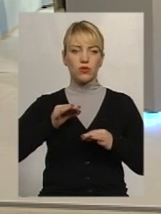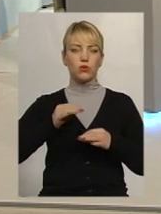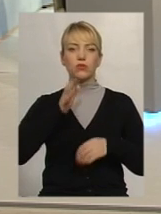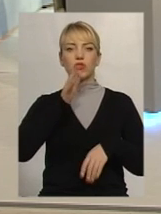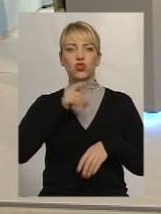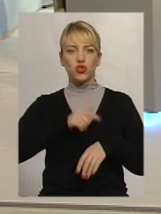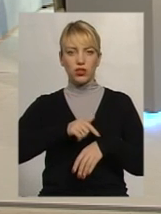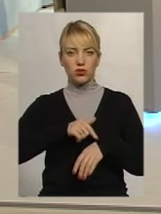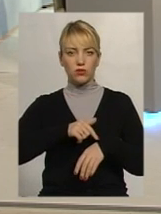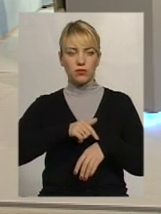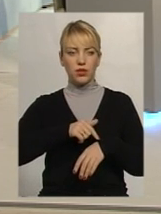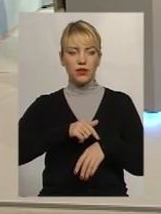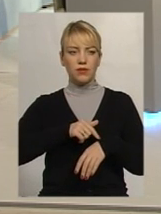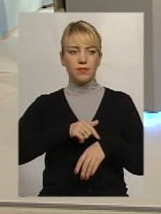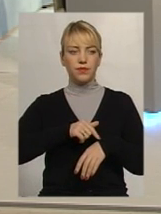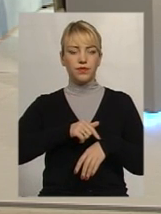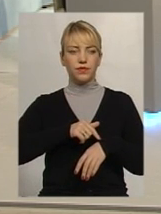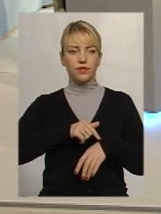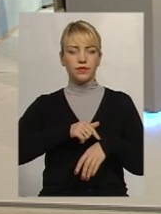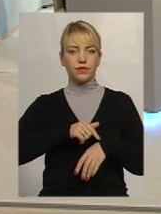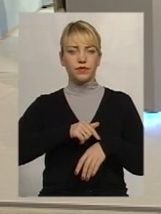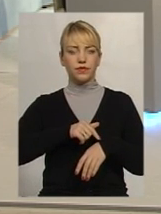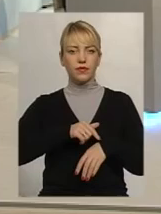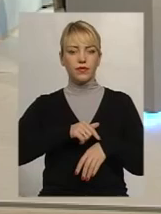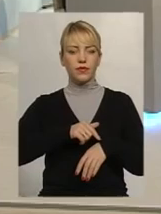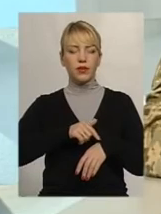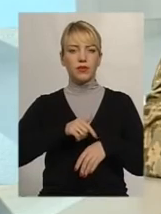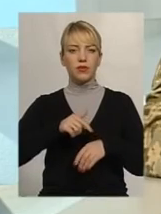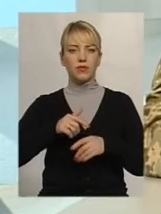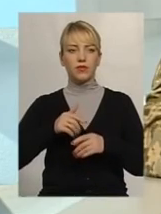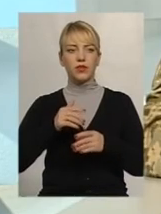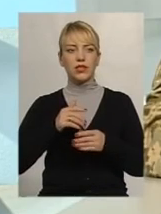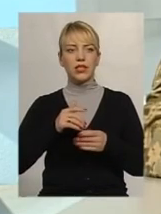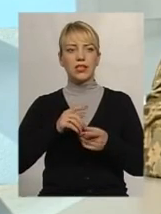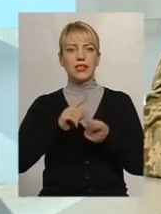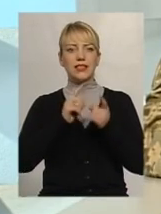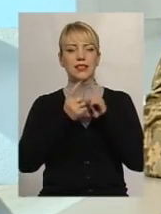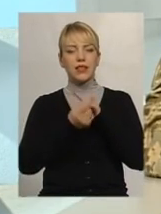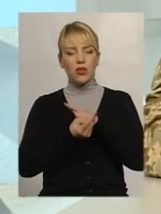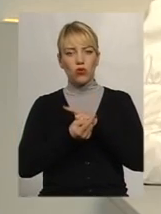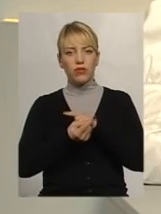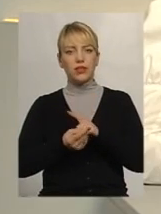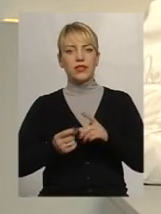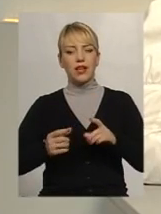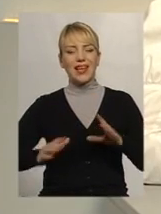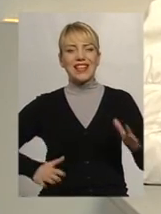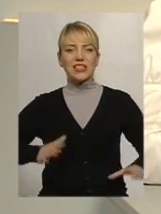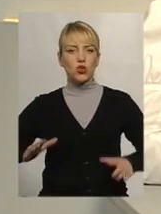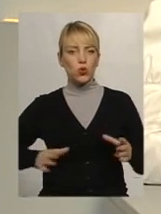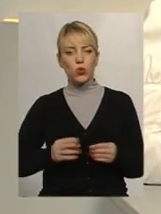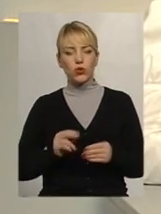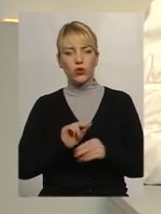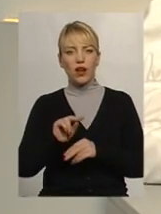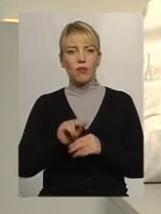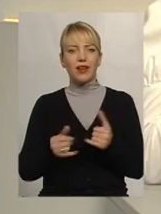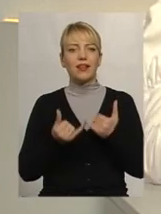часом становяться тими порадниками і інструкторами для інших в